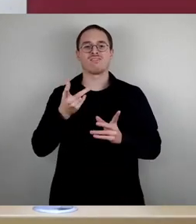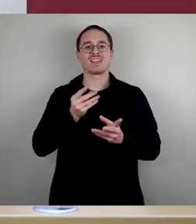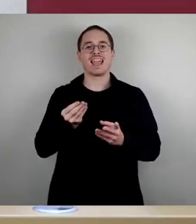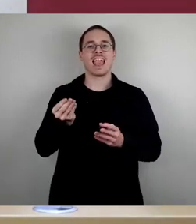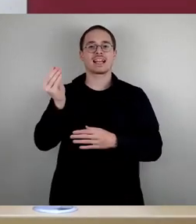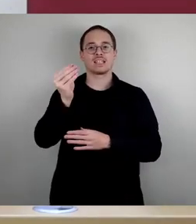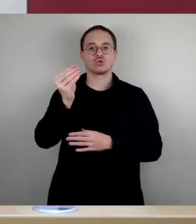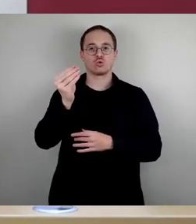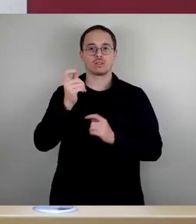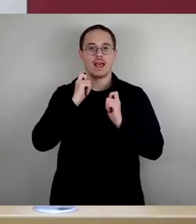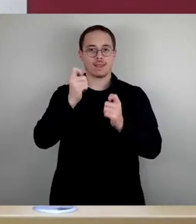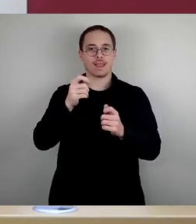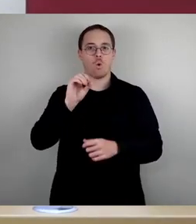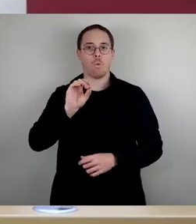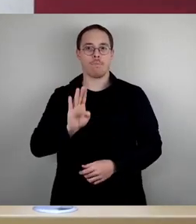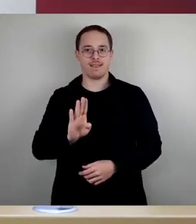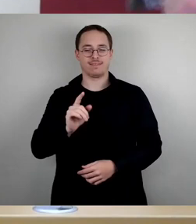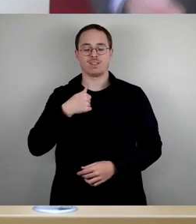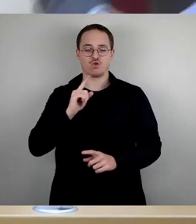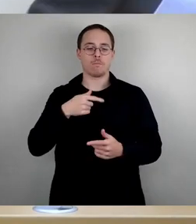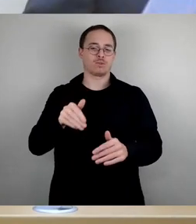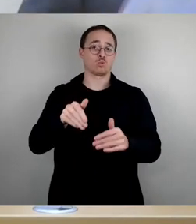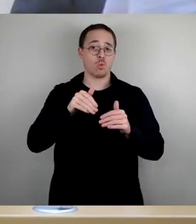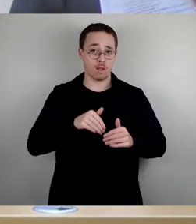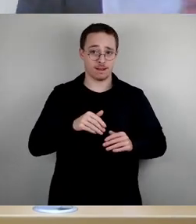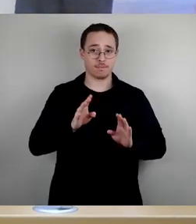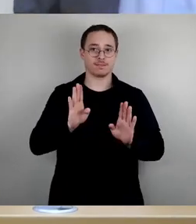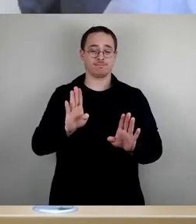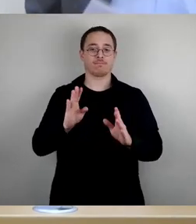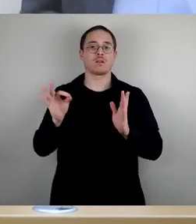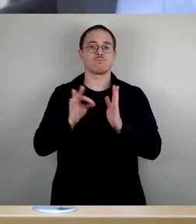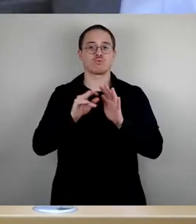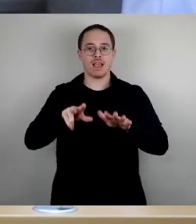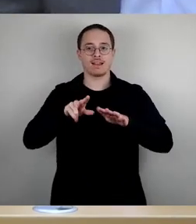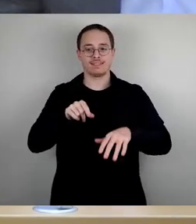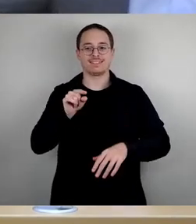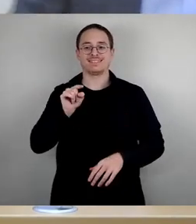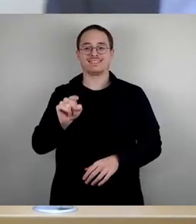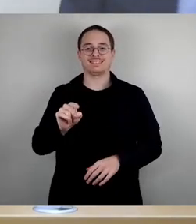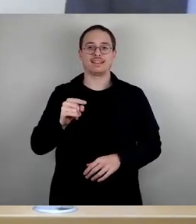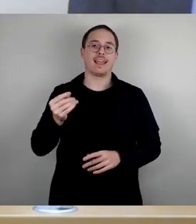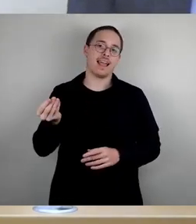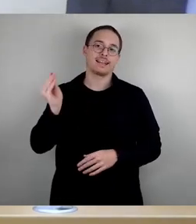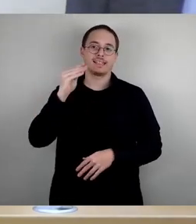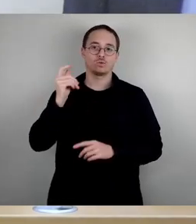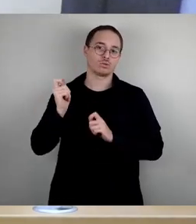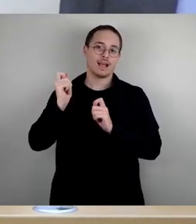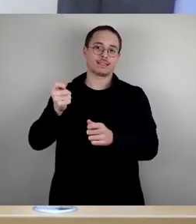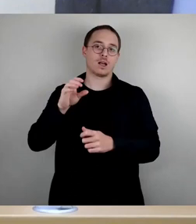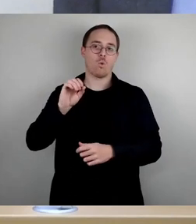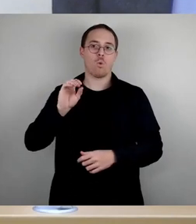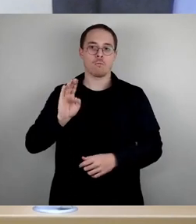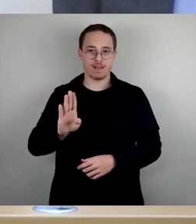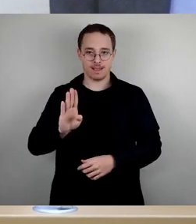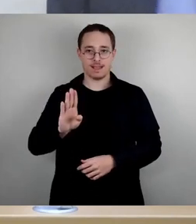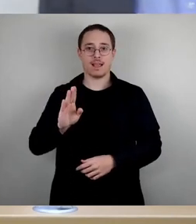da würde ich das nochmal zurücknehmen. Da tun wir zuerst mal einen Top 18, Ergänzungsantrag OB, abstimmen. Wer dem Ergänzungsantrag